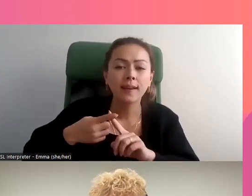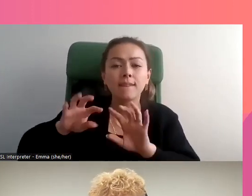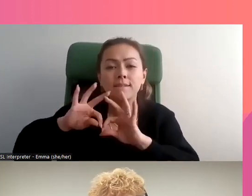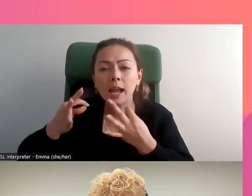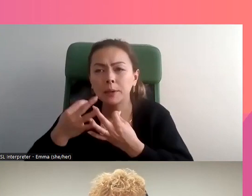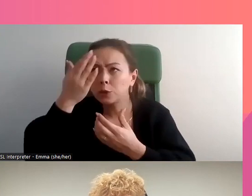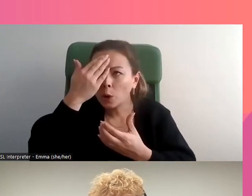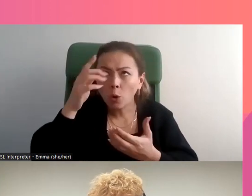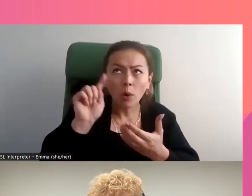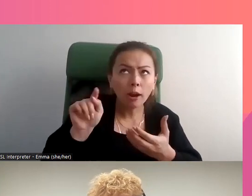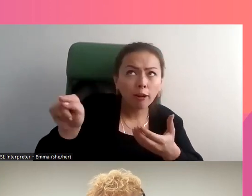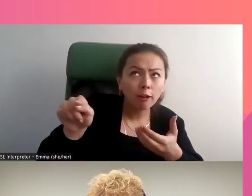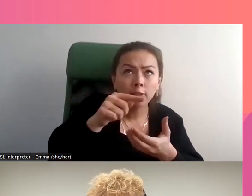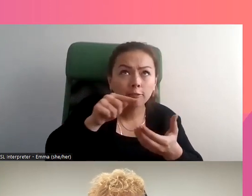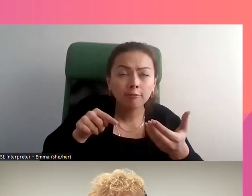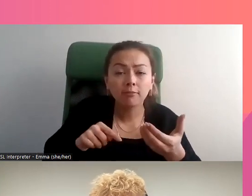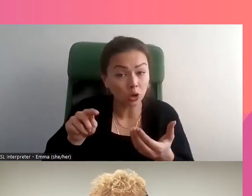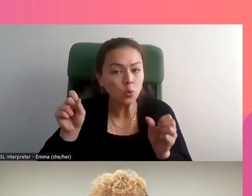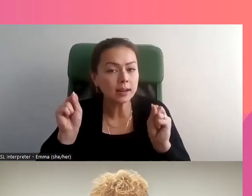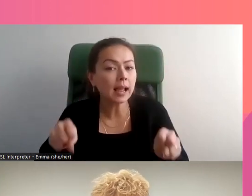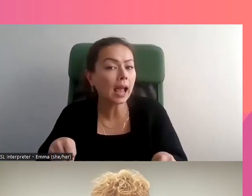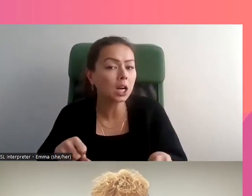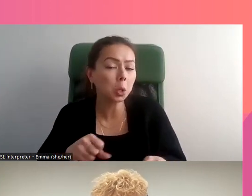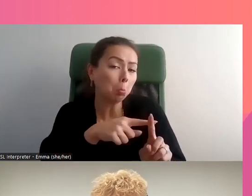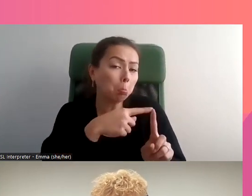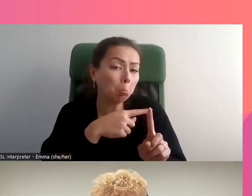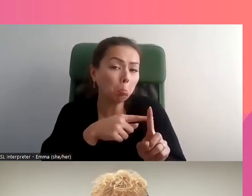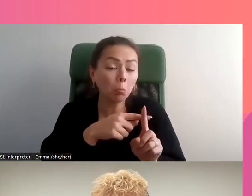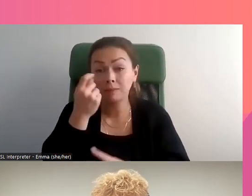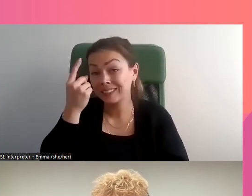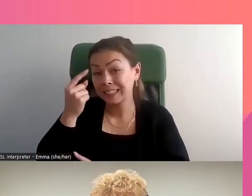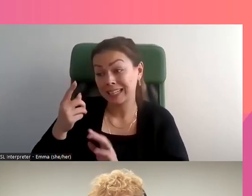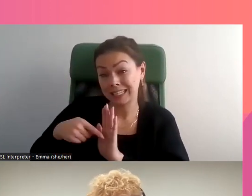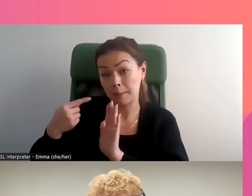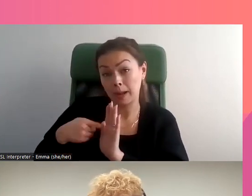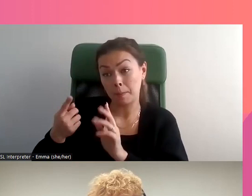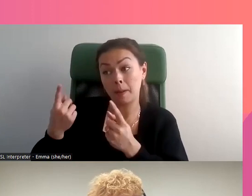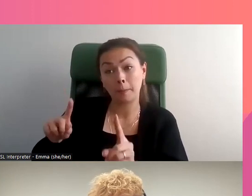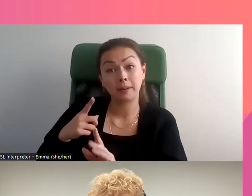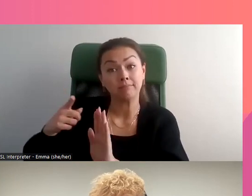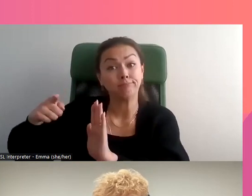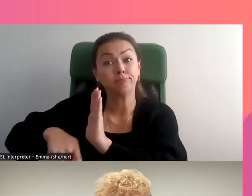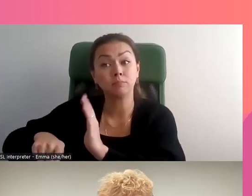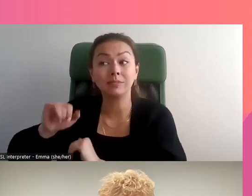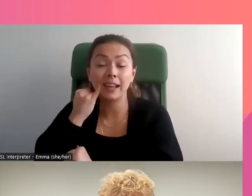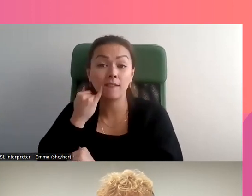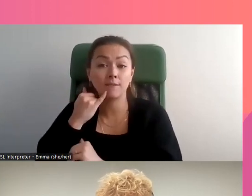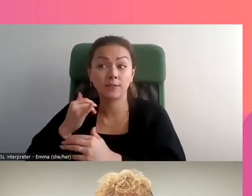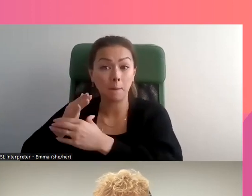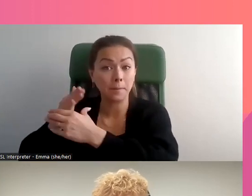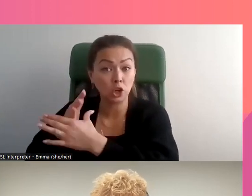et famille, mais il faut aussi faire attention. Les partenaires peuvent